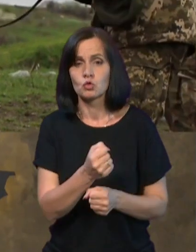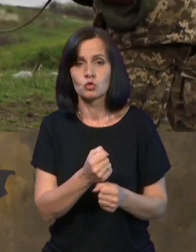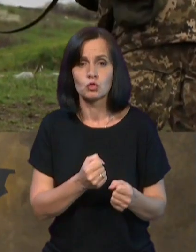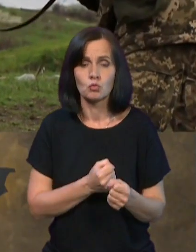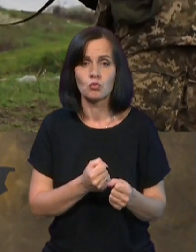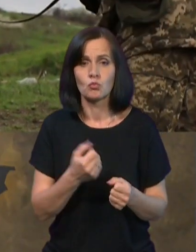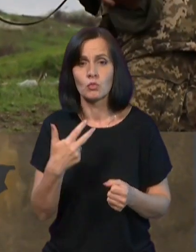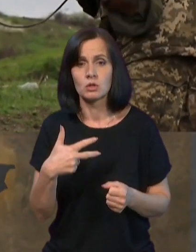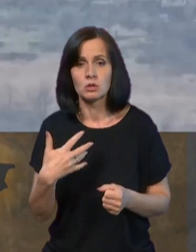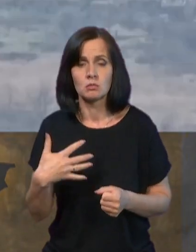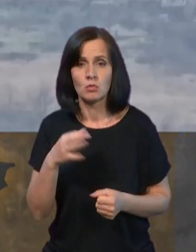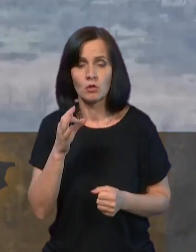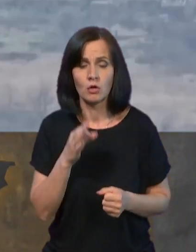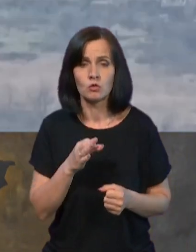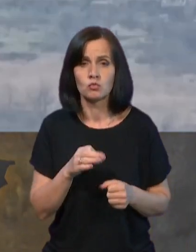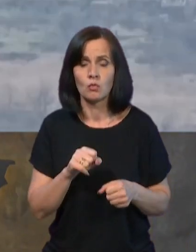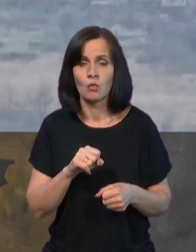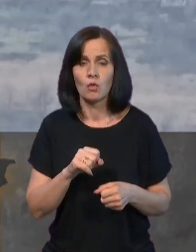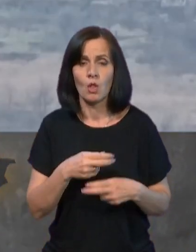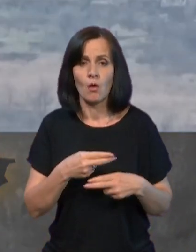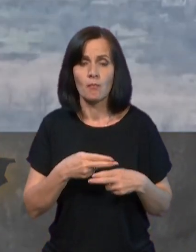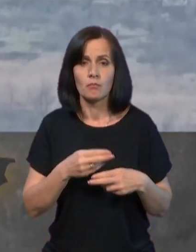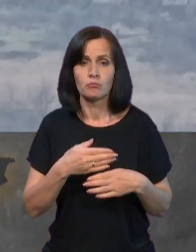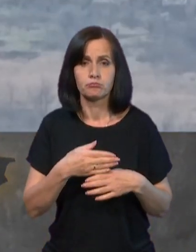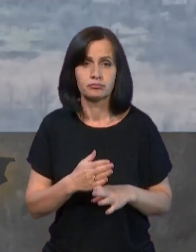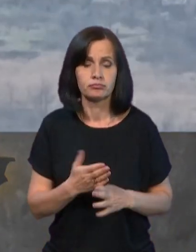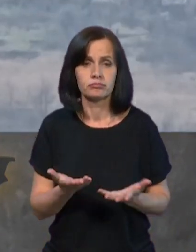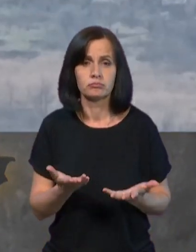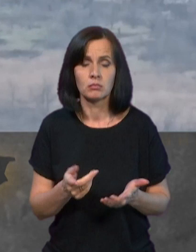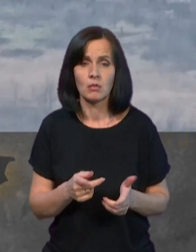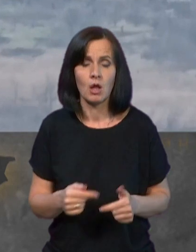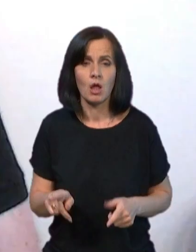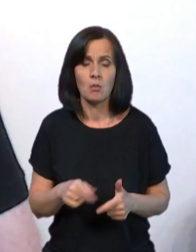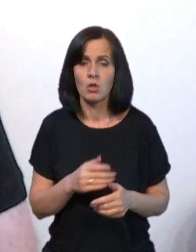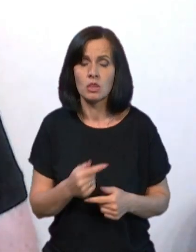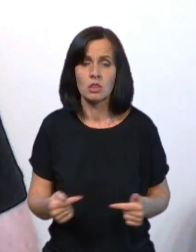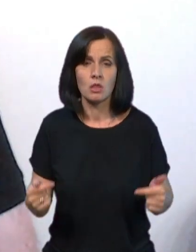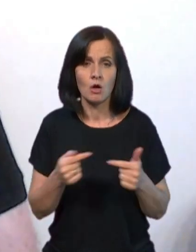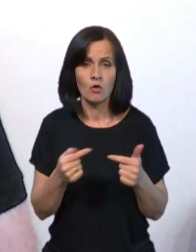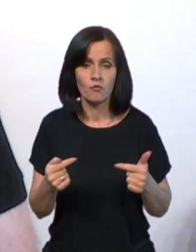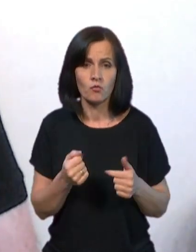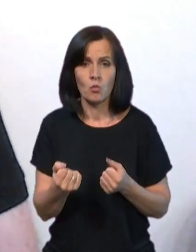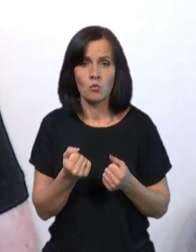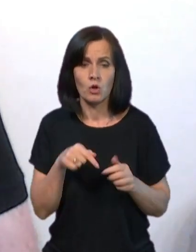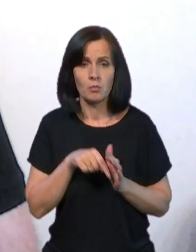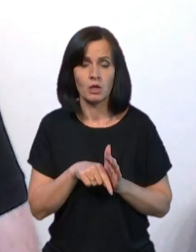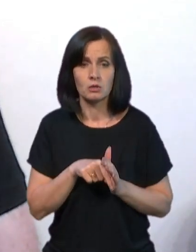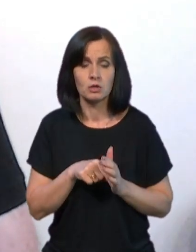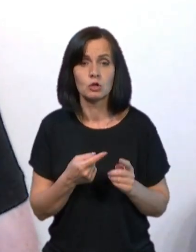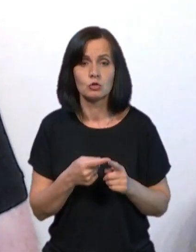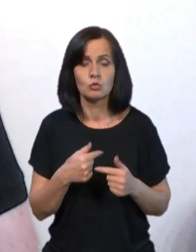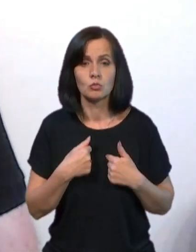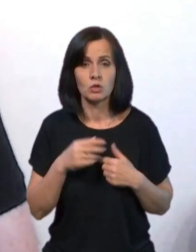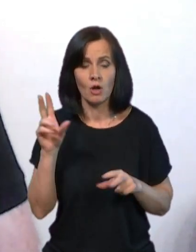виведена з ладу або не відповідає бойовим характеристикам. Тому я